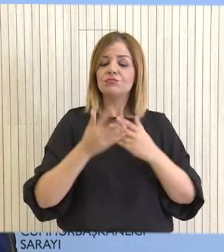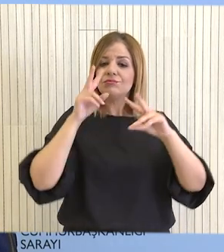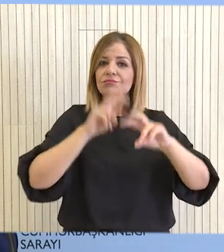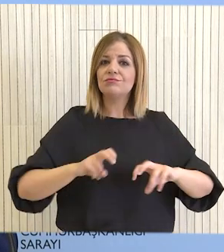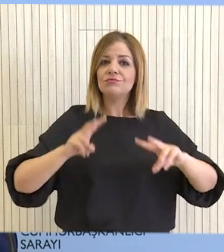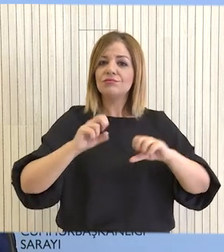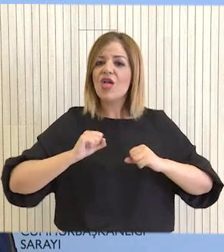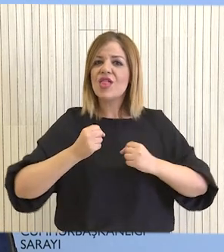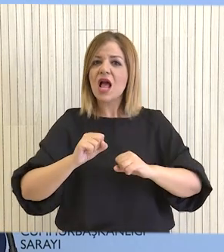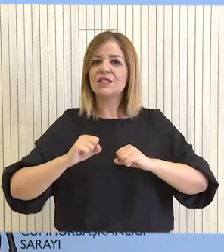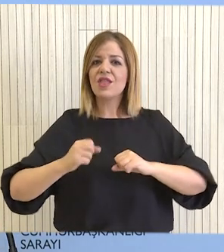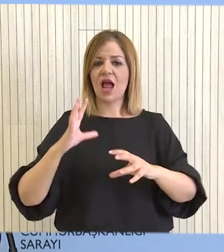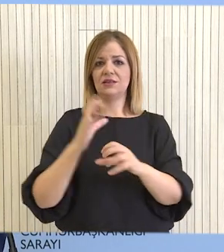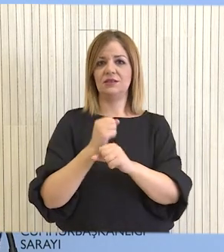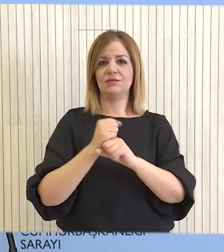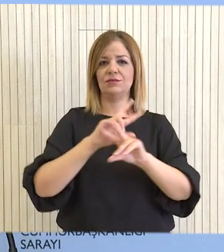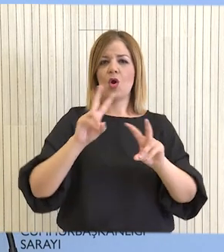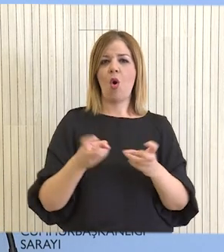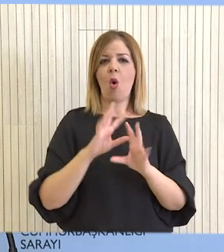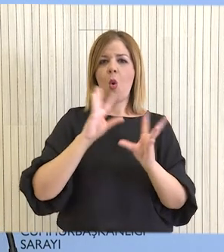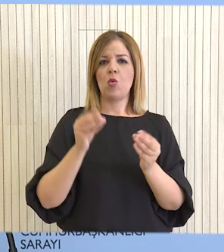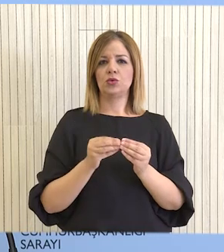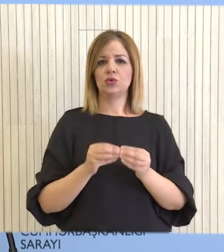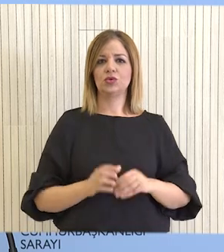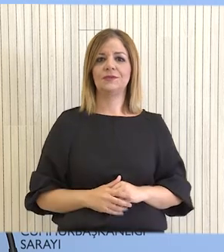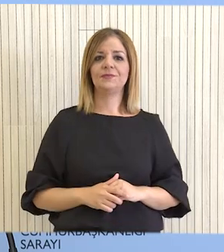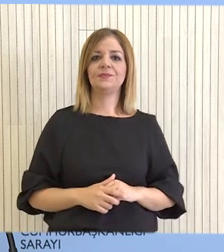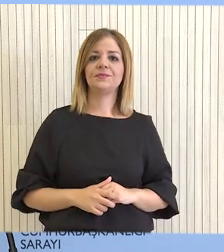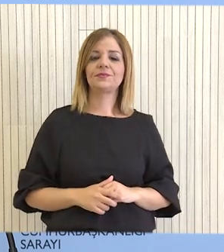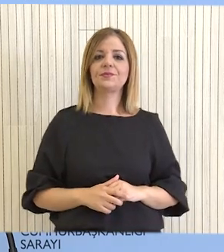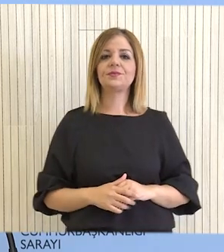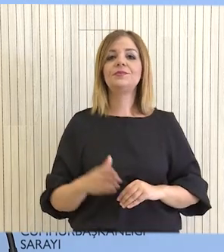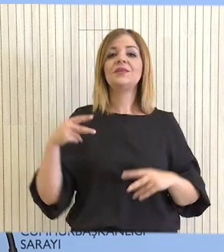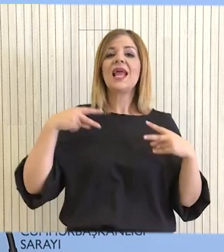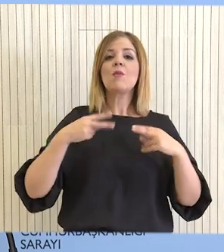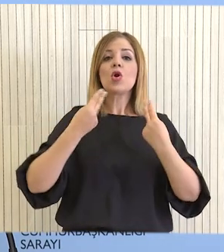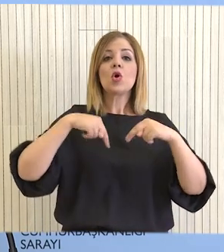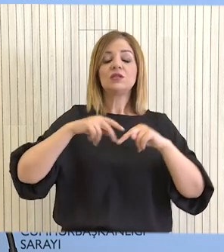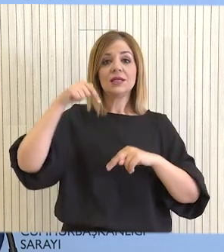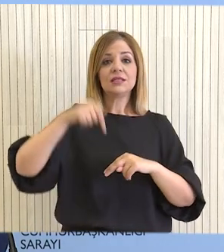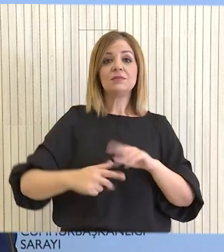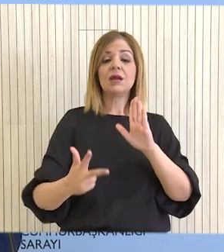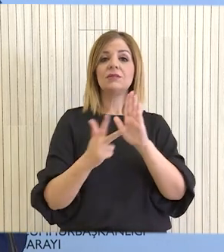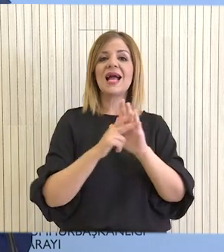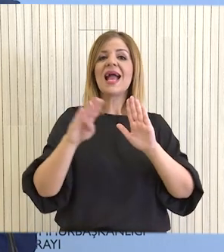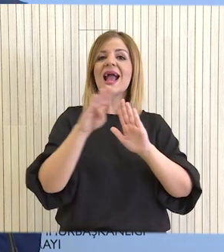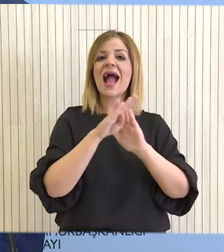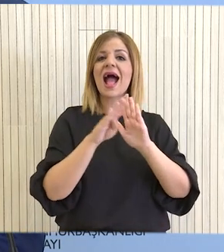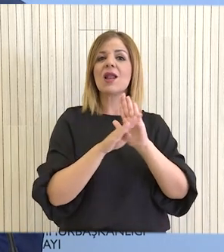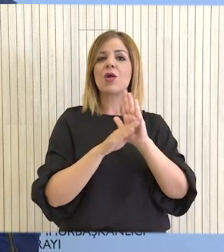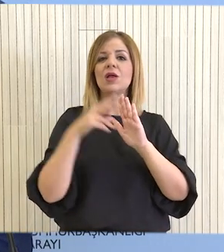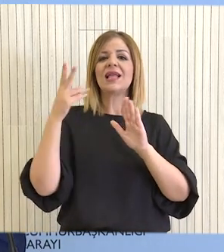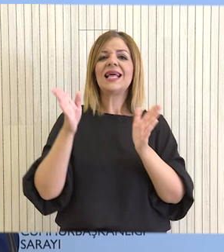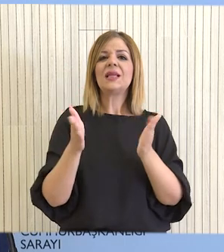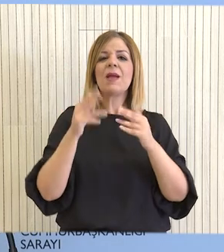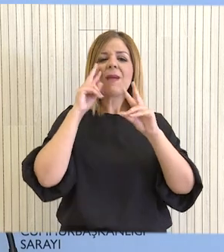τις δράσεις μας προς αυτή ακριβώς την κατεύθυνση. Το Υπουργικό Συμβούλιο ενέκρινε σήμερα τους κανονισμούς που ετοίμασε το Τμήρα της